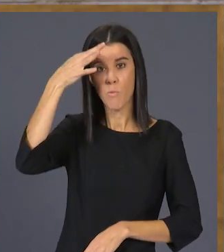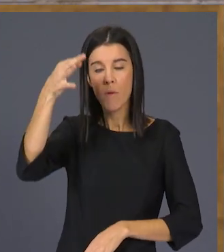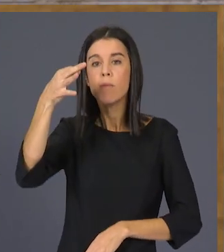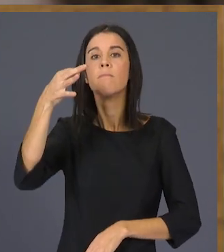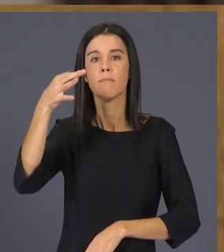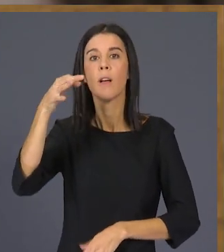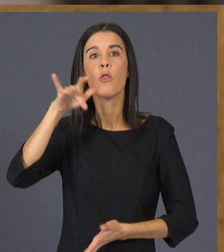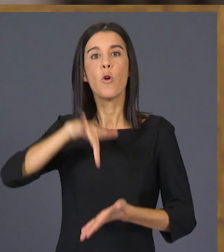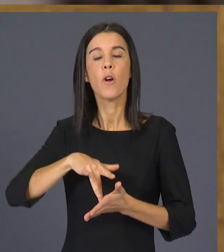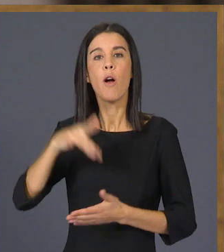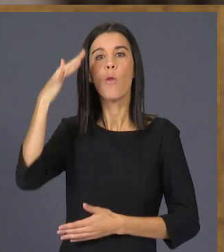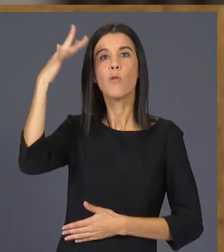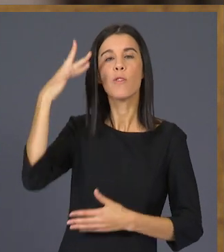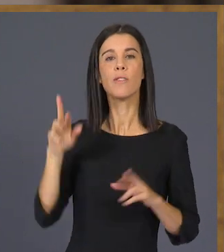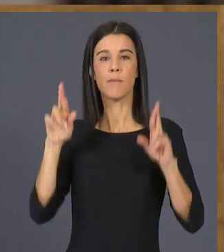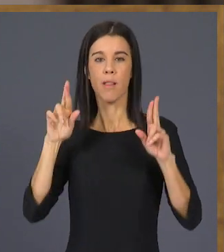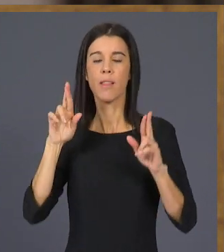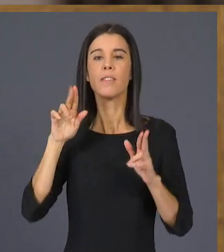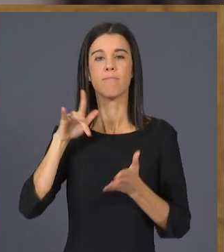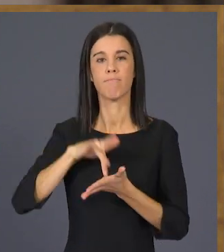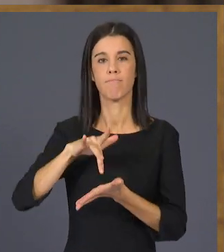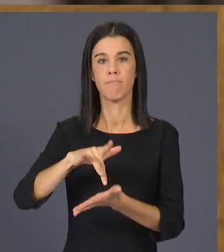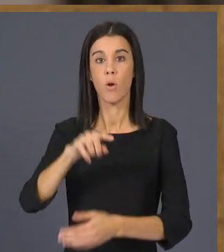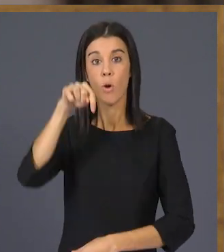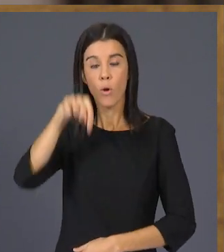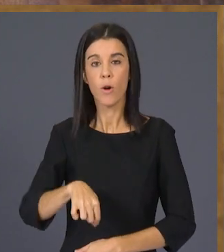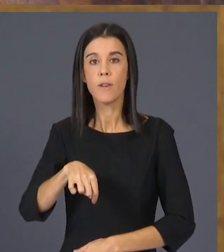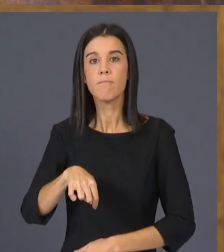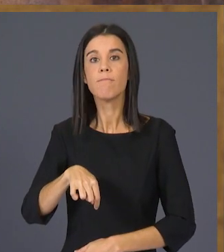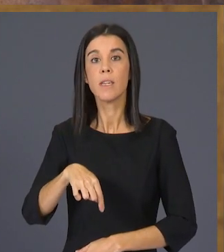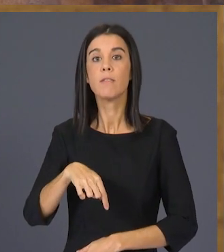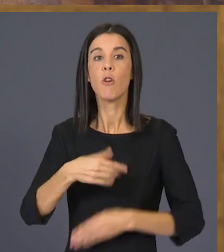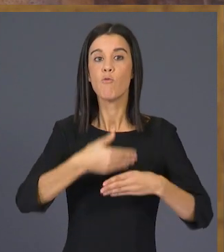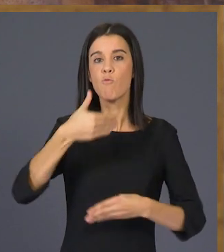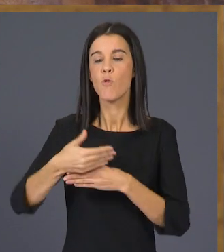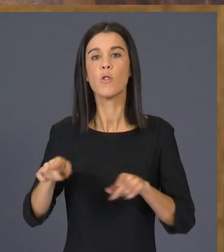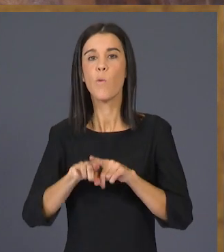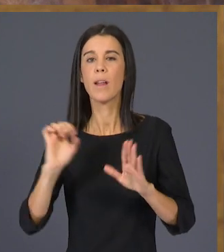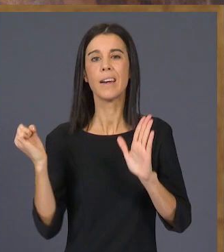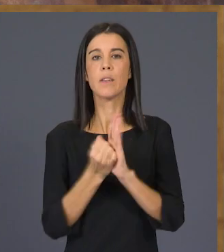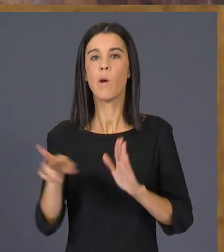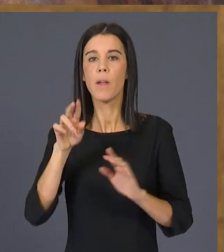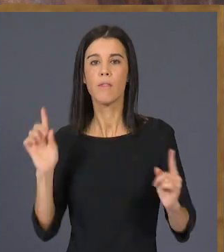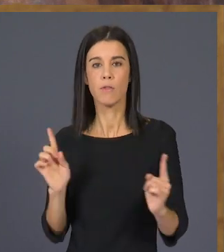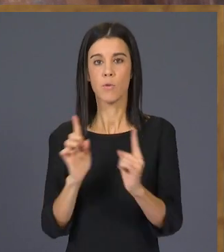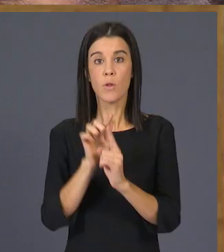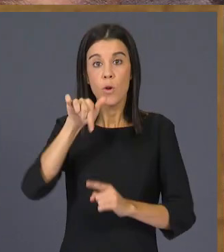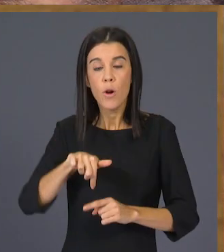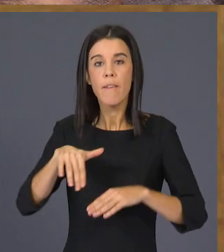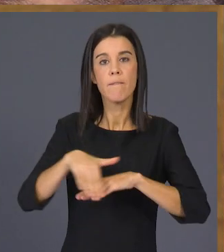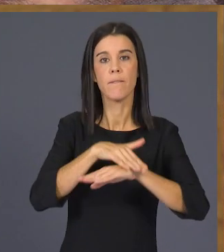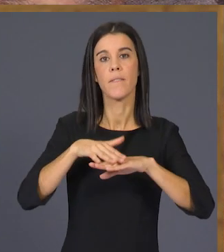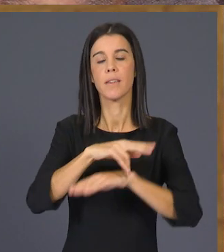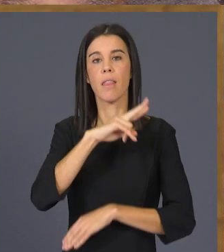han viscut somnis i esperances. Avui són un símbol del reencontre. Avui són el ciment